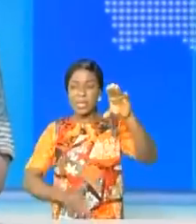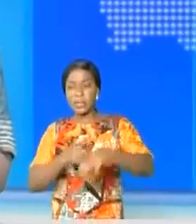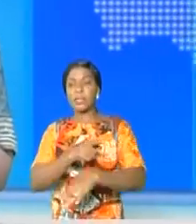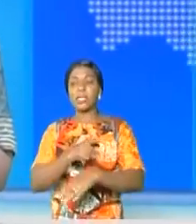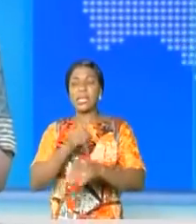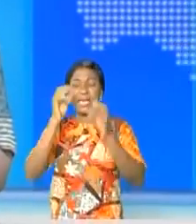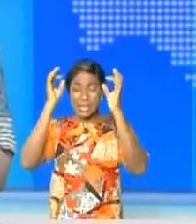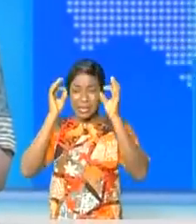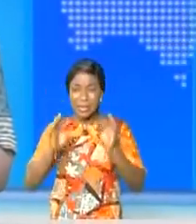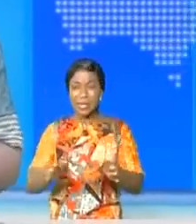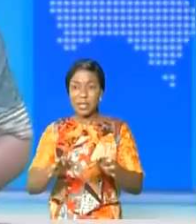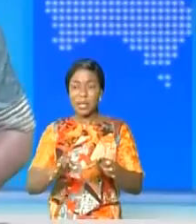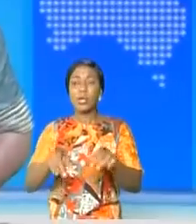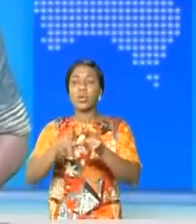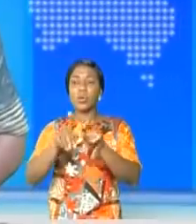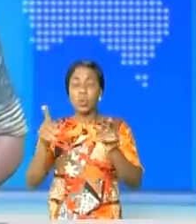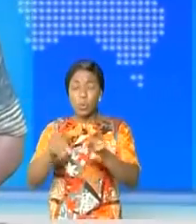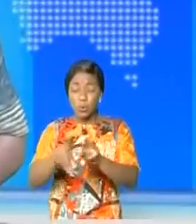et les commissariats